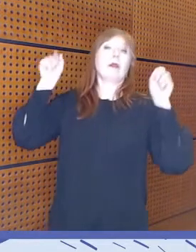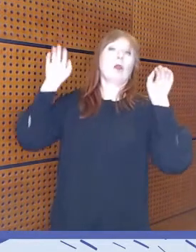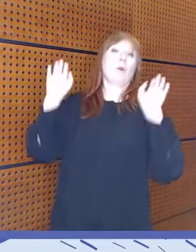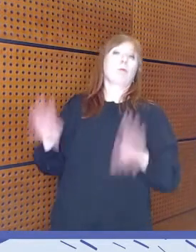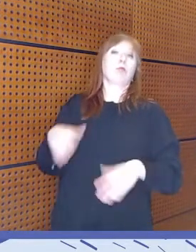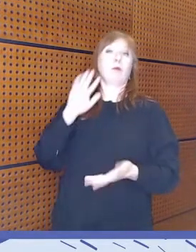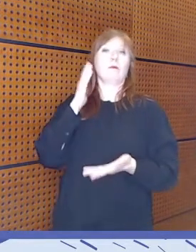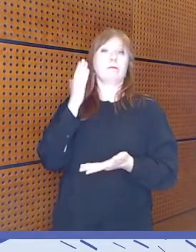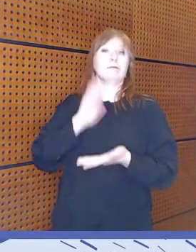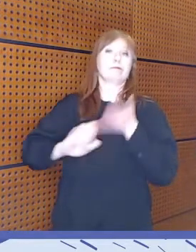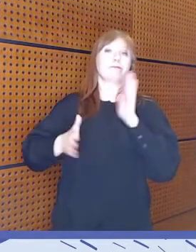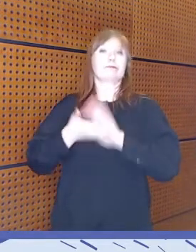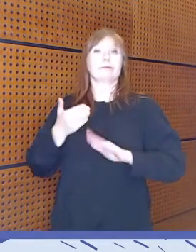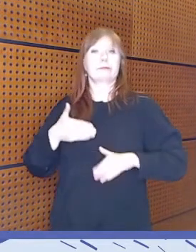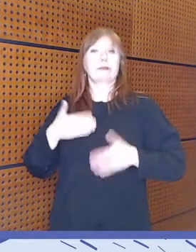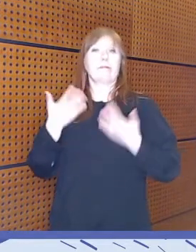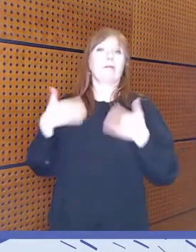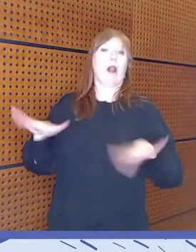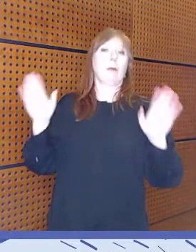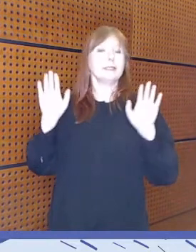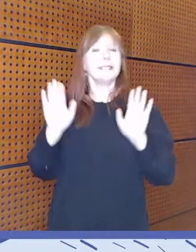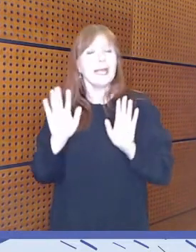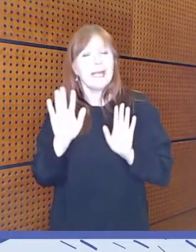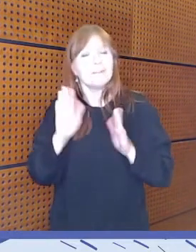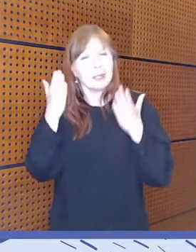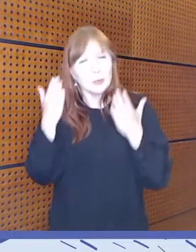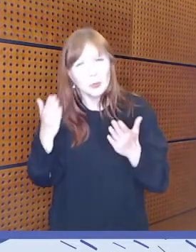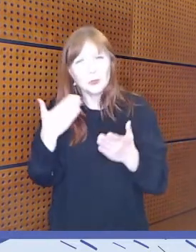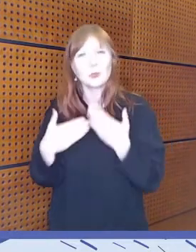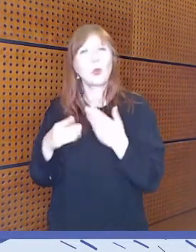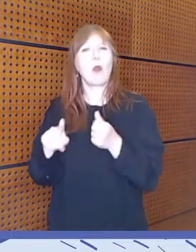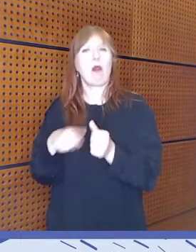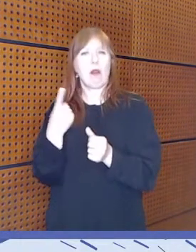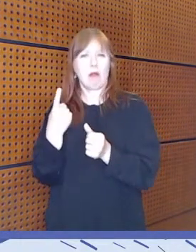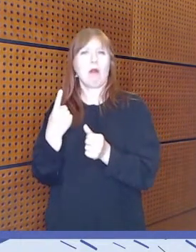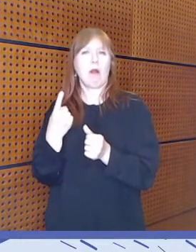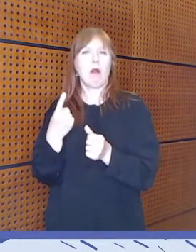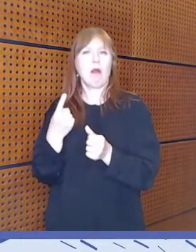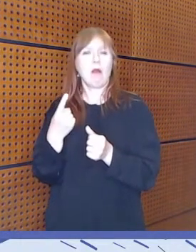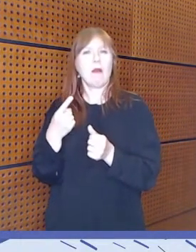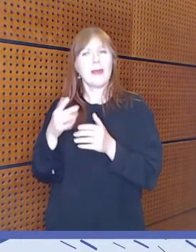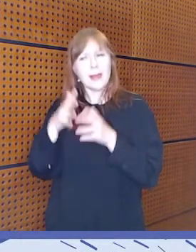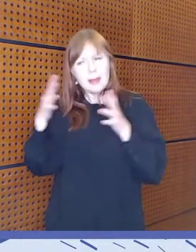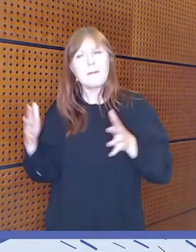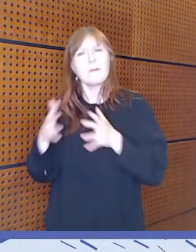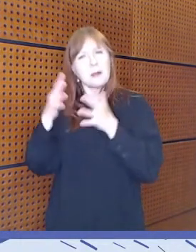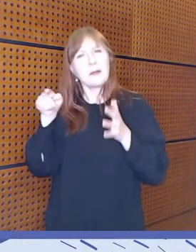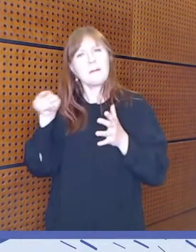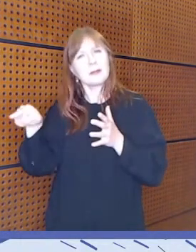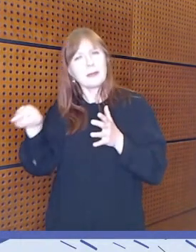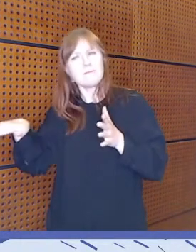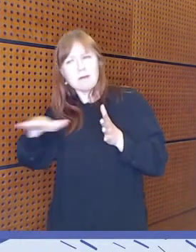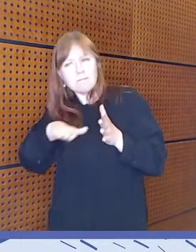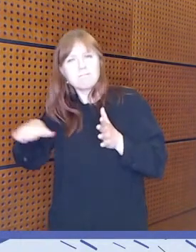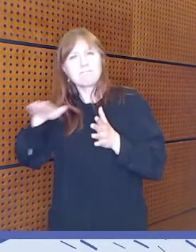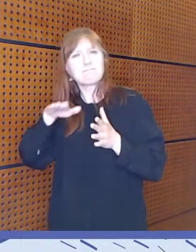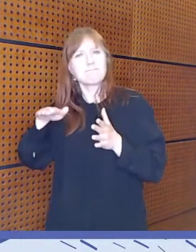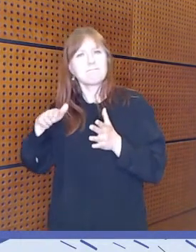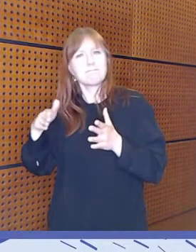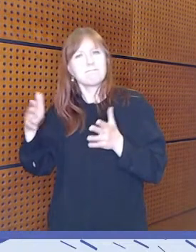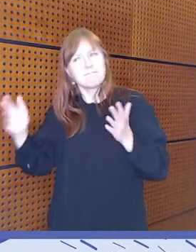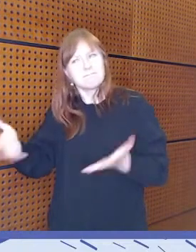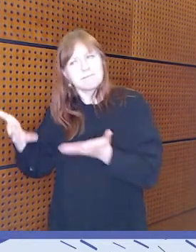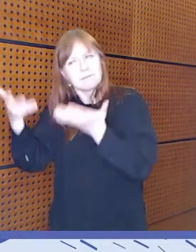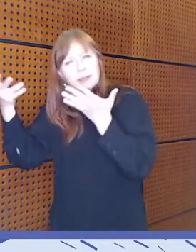me ollaan saavutettu joku taso, vaan nyt alkaa se työ, että pidetään älymölöä ja puheetta tästä aiheesta. Vaikka pakko mainita, että